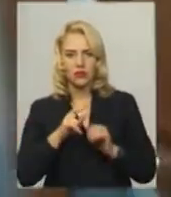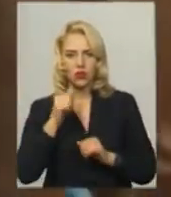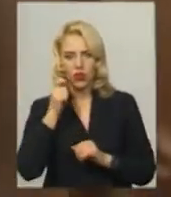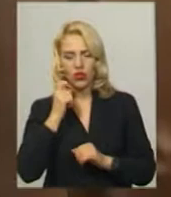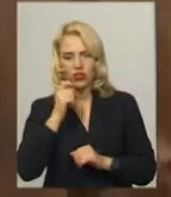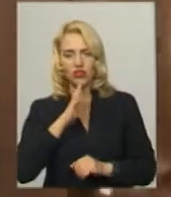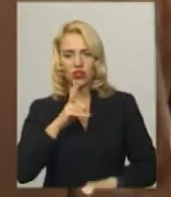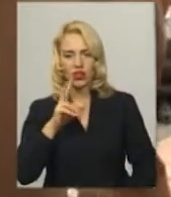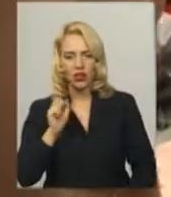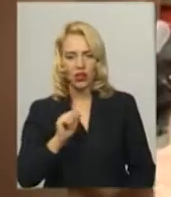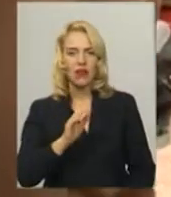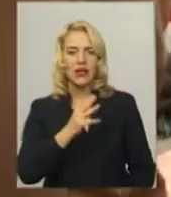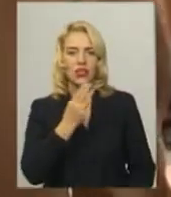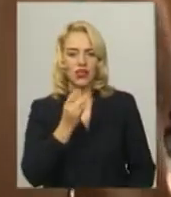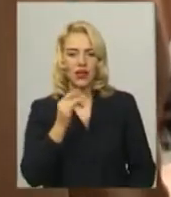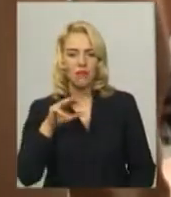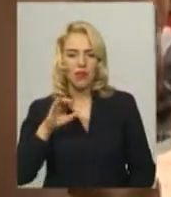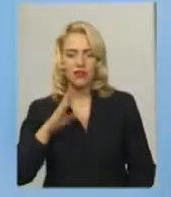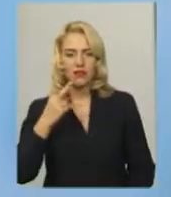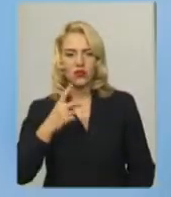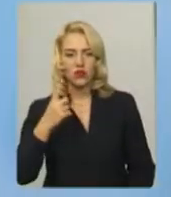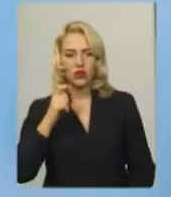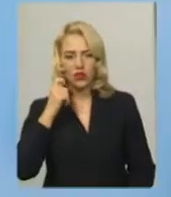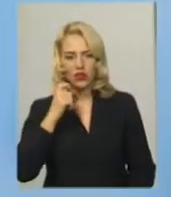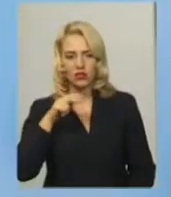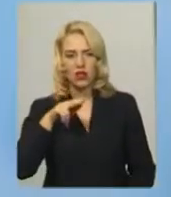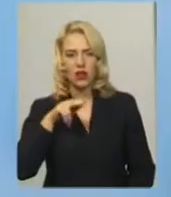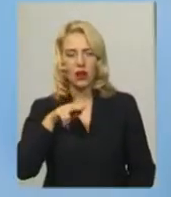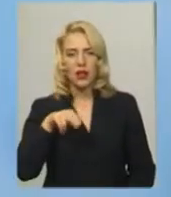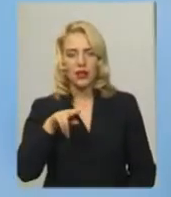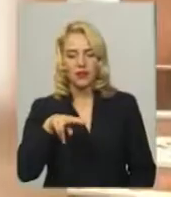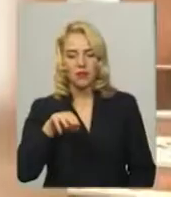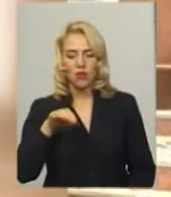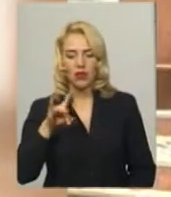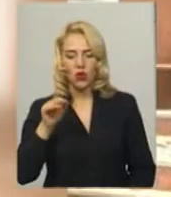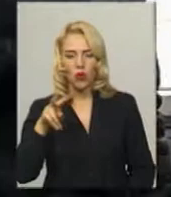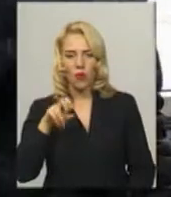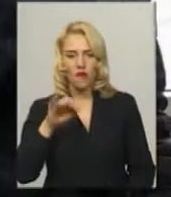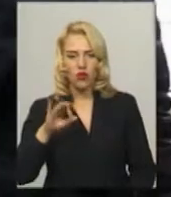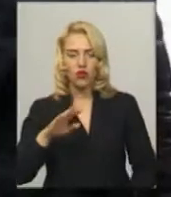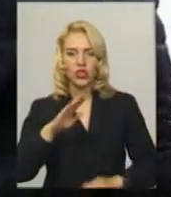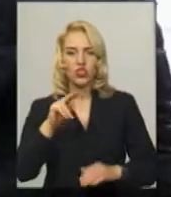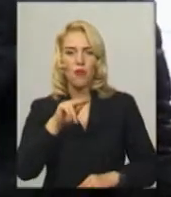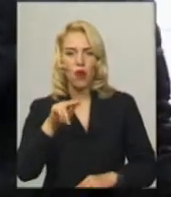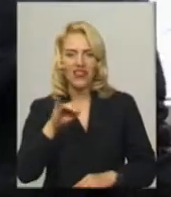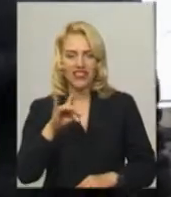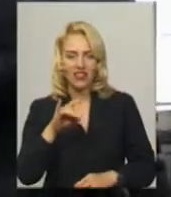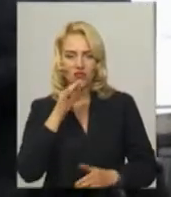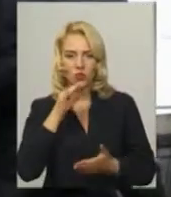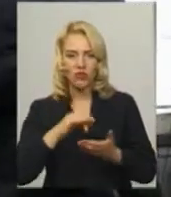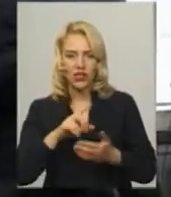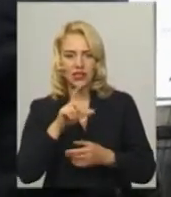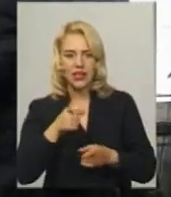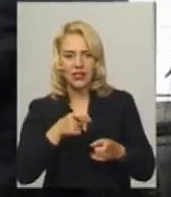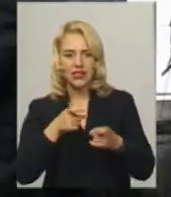Шеремет, куля втрапила жінці в голову та 21-річний Дмитро Пагор з Чеморовецького району. Ще 10 поранено. Відповідальність за стрілянину взяв на